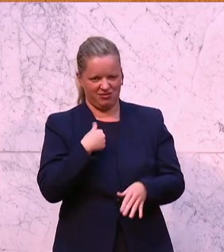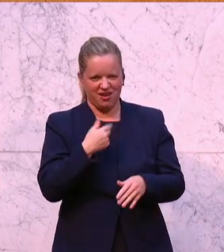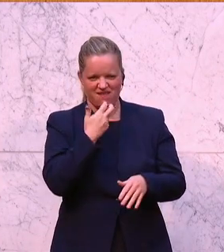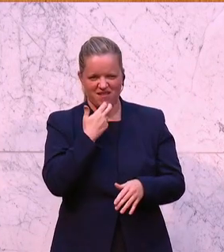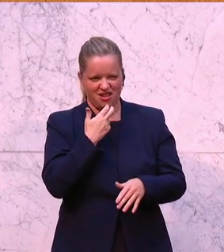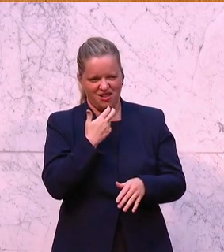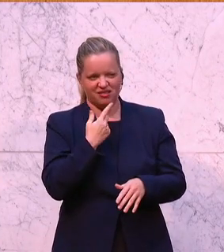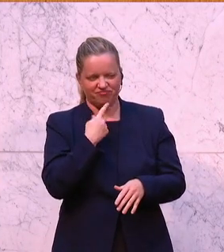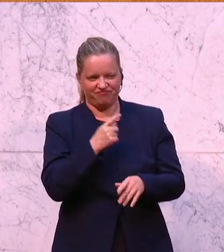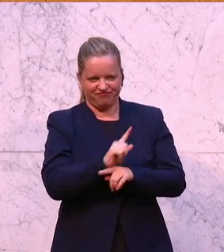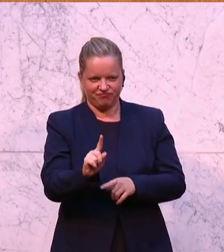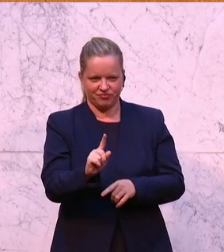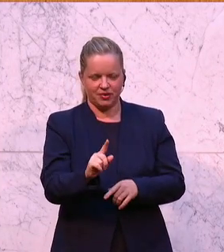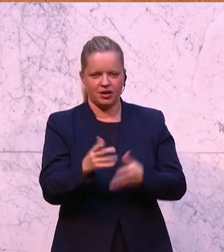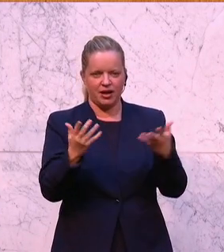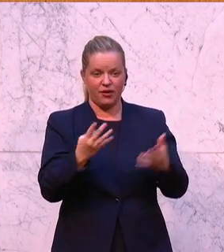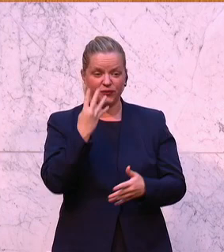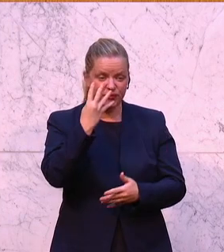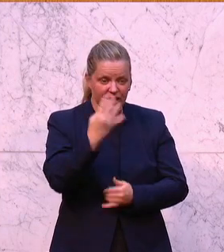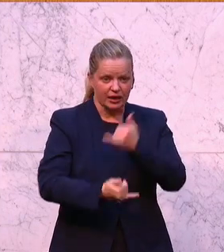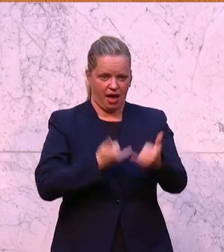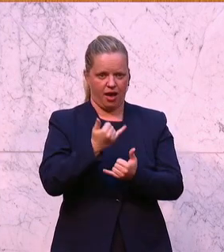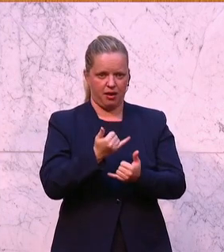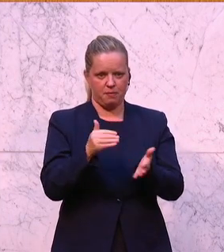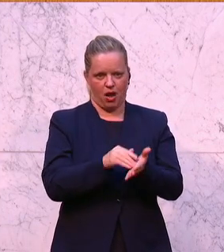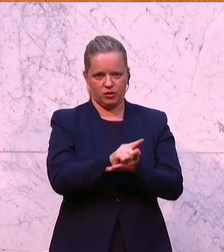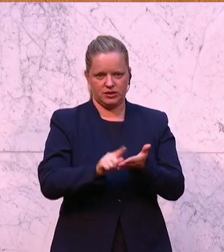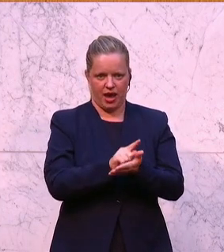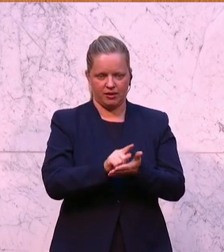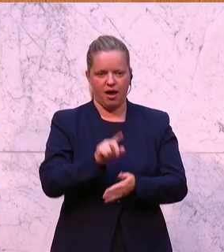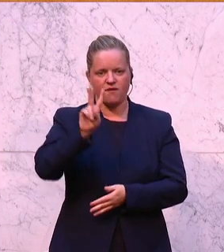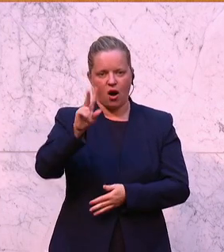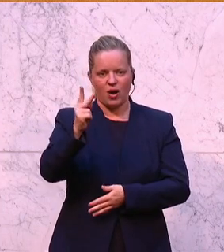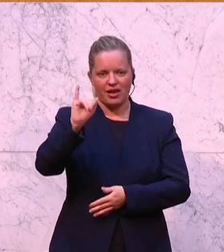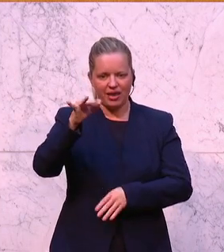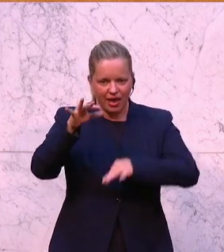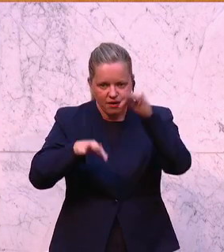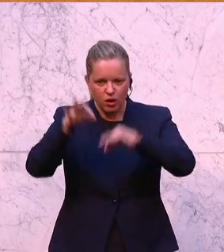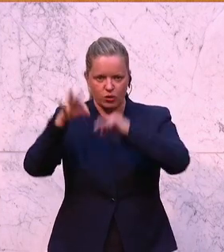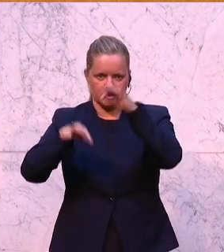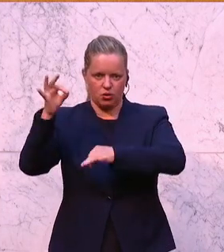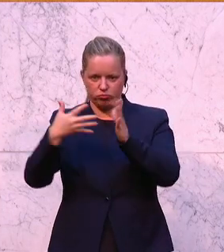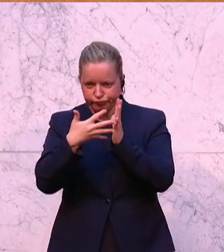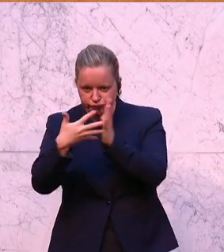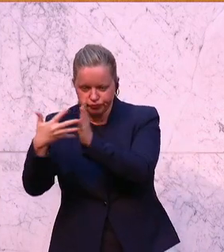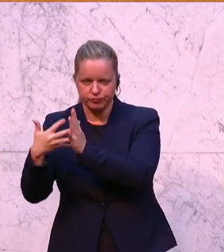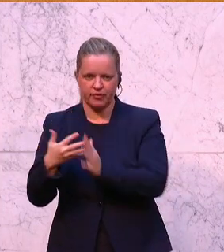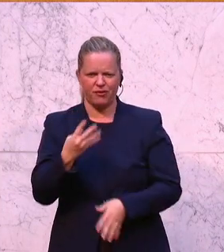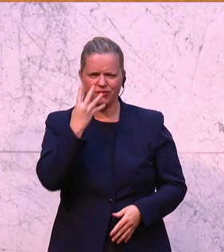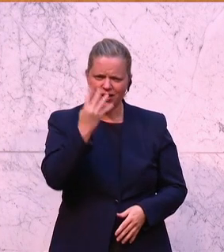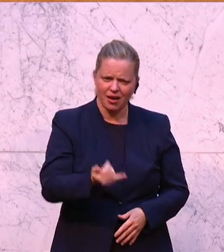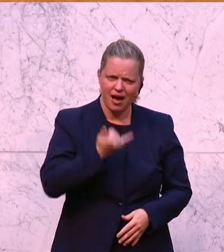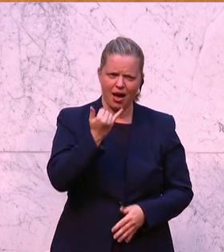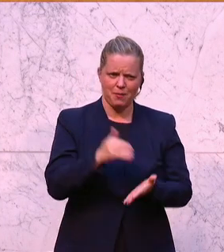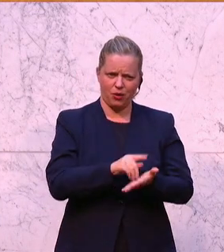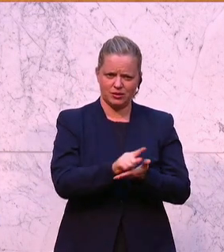Das heißt, das eine ist, vier Jahre hat man gebraucht, um eine Evaluierung des VOKI durchzuführen. Vier Jahre lang. Und dann wurde